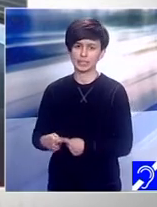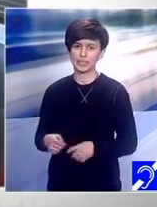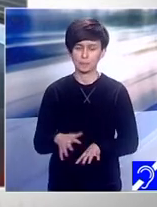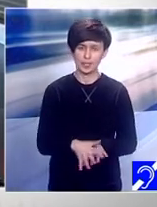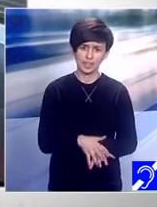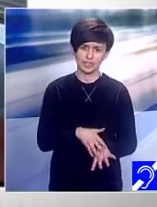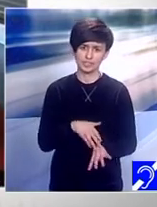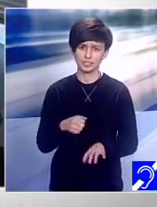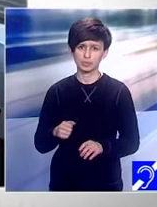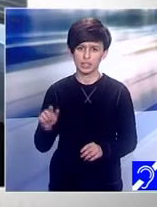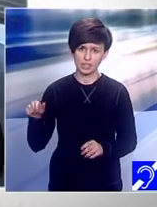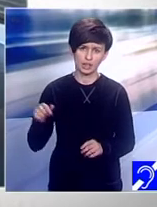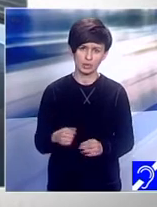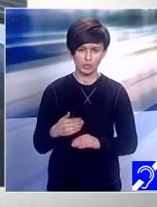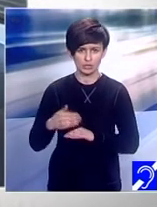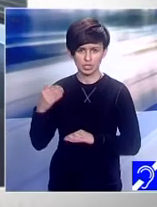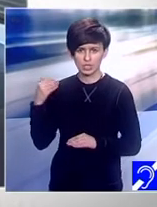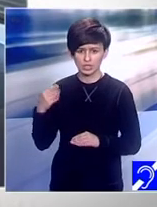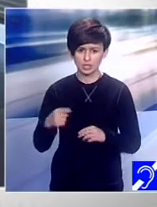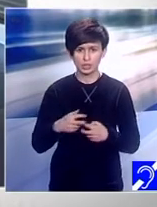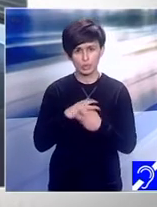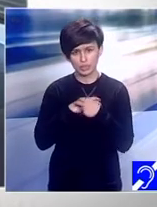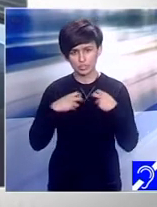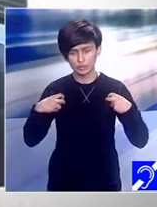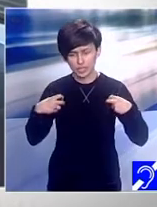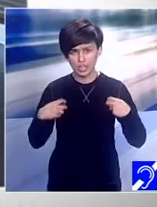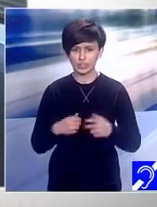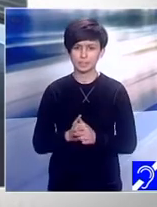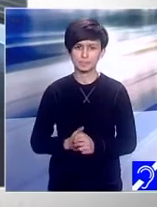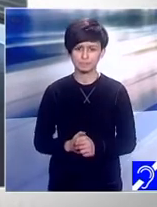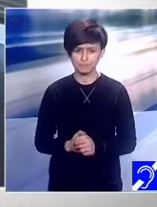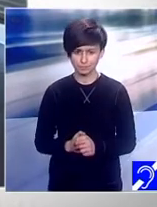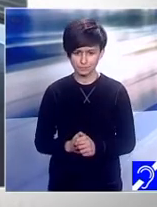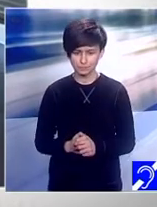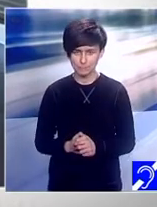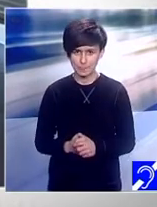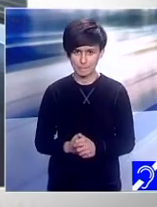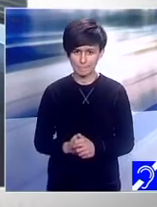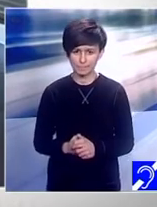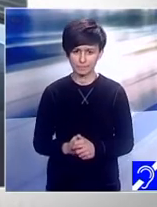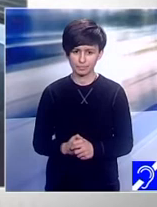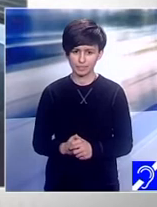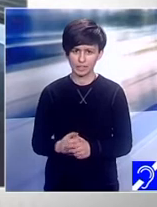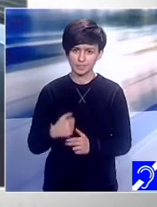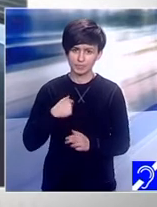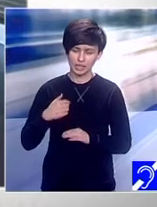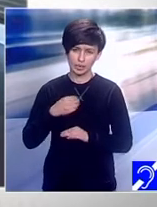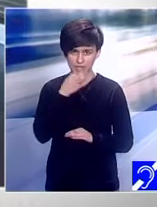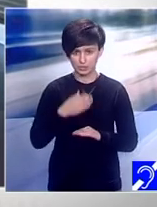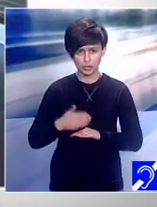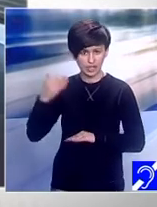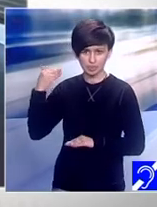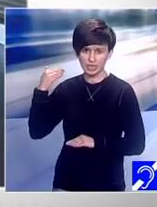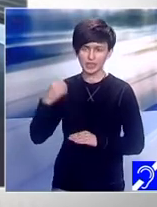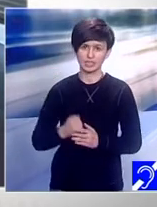o stigmă, poate că unii preferă să stea în umbră, să stea în casă, așa cum spuneai și tu. De aceea, le spuneam telespectatorilor că adesea